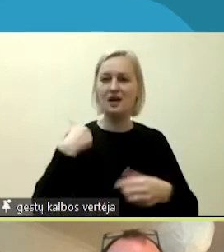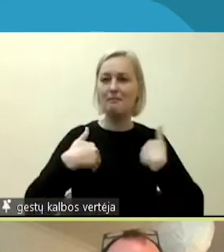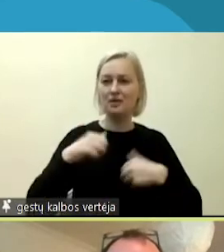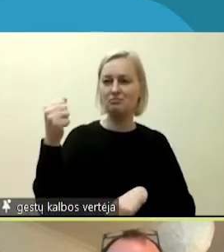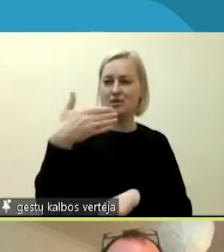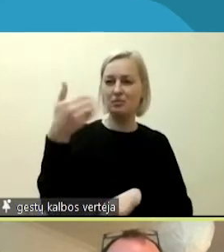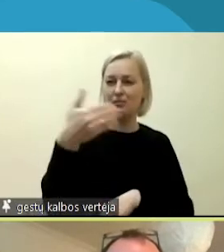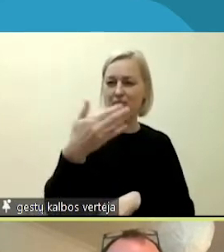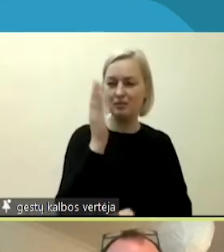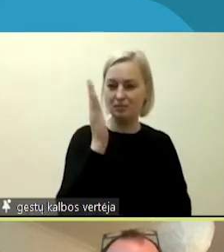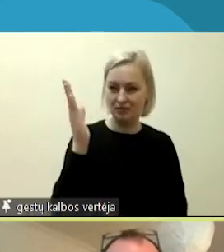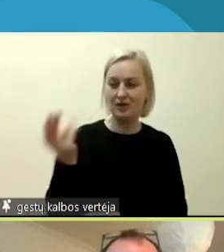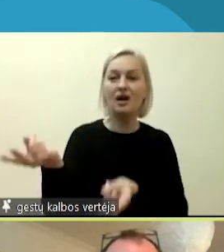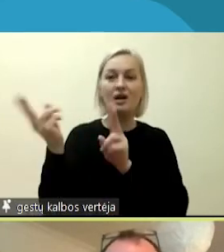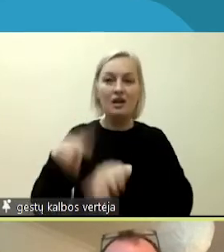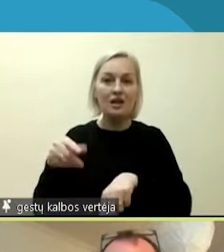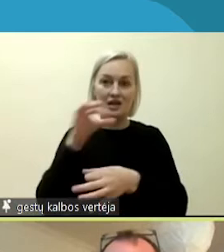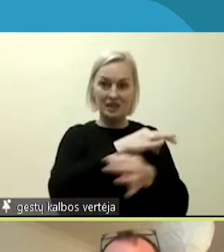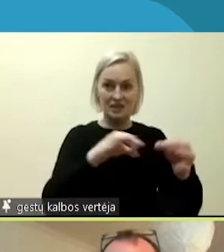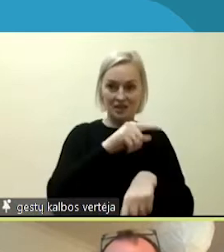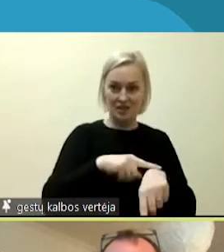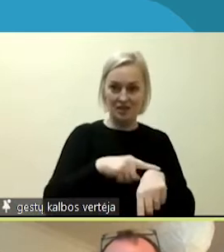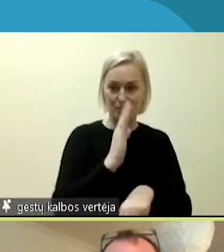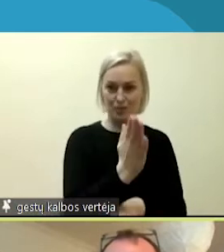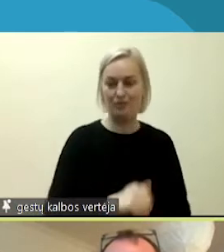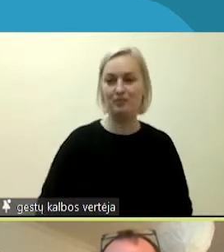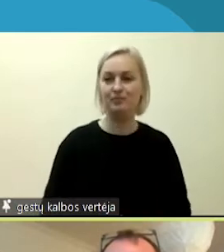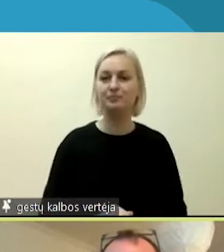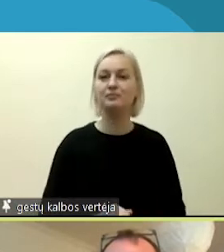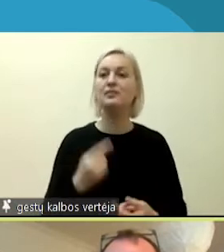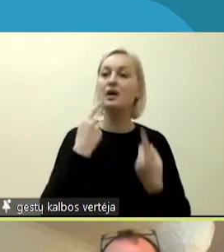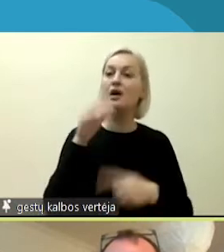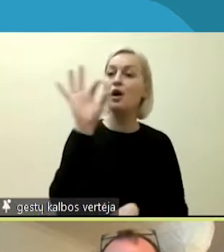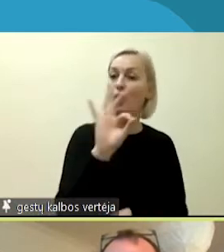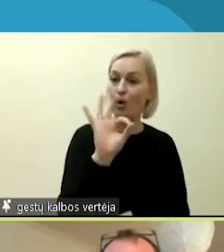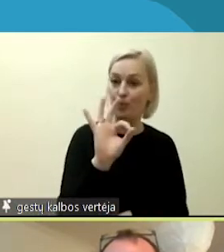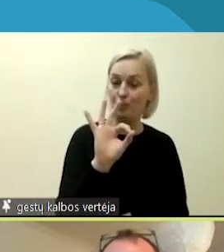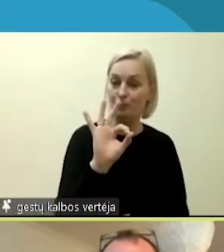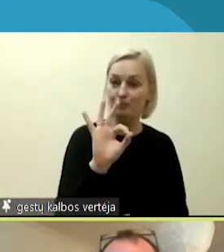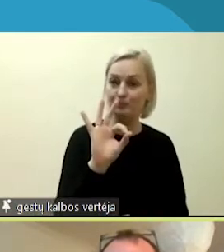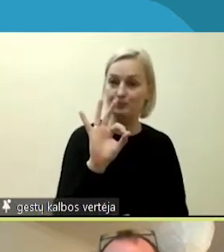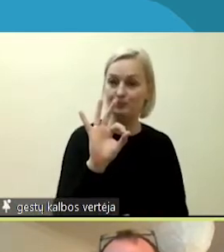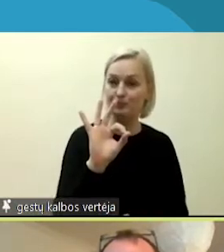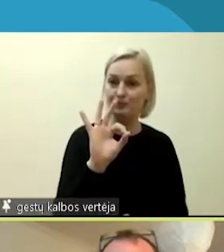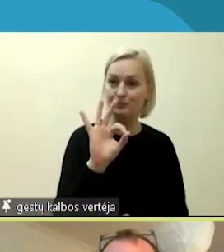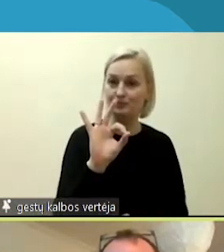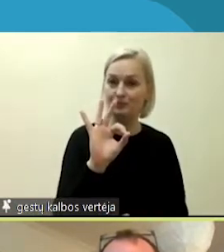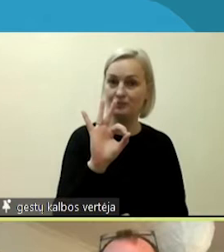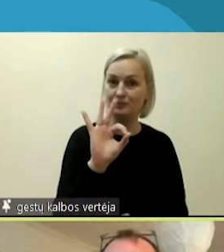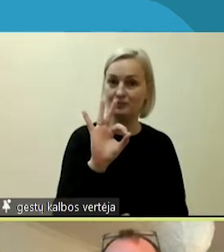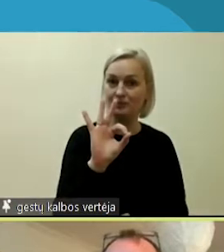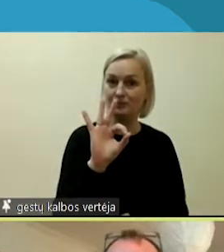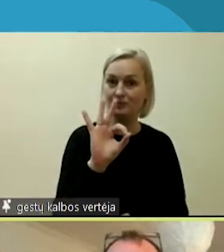prezentaciją, kad liktų laiko diskusijoms. Ir kalbėsiu apie